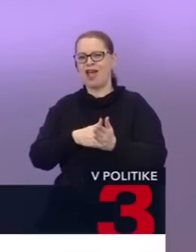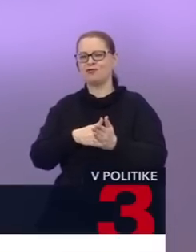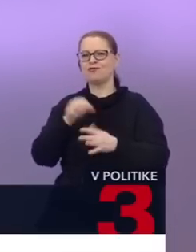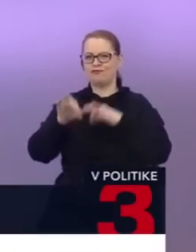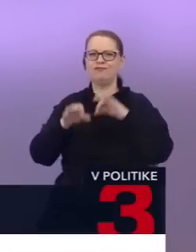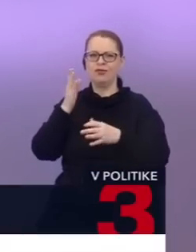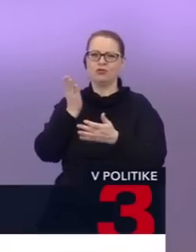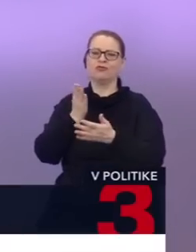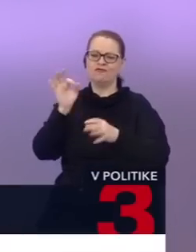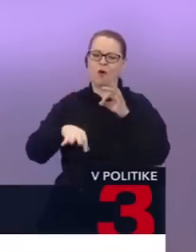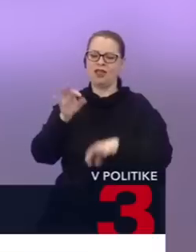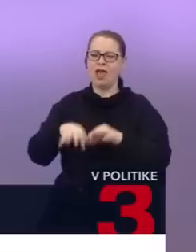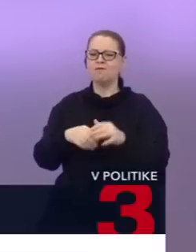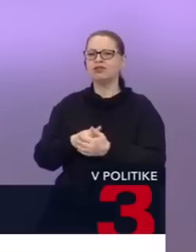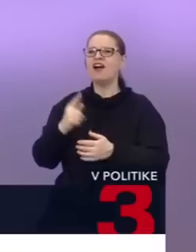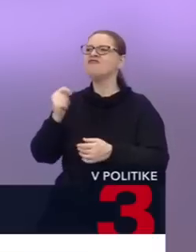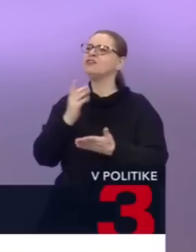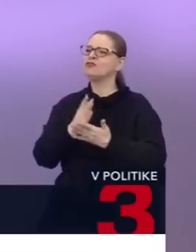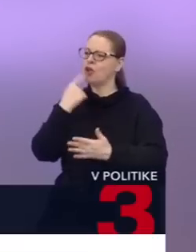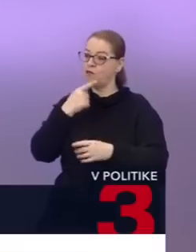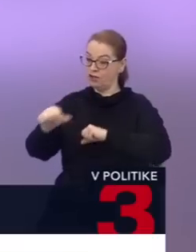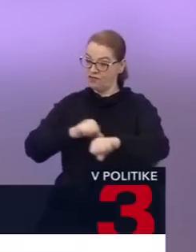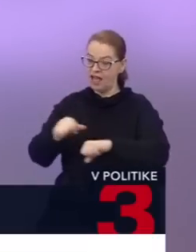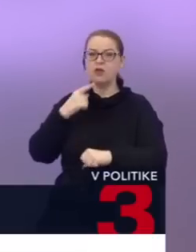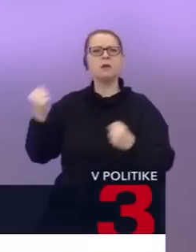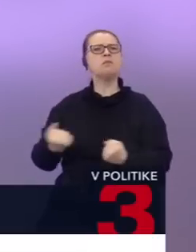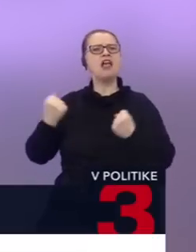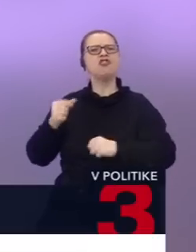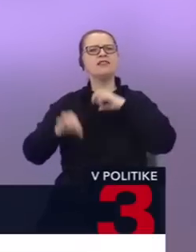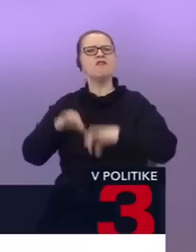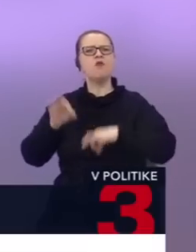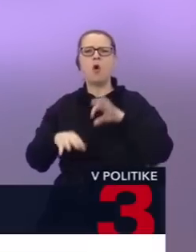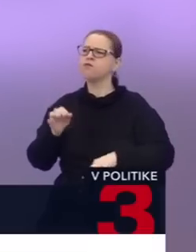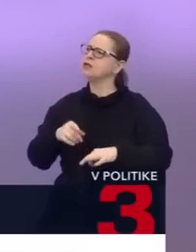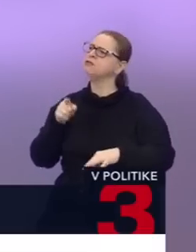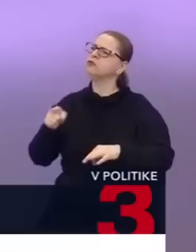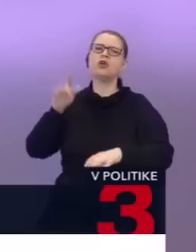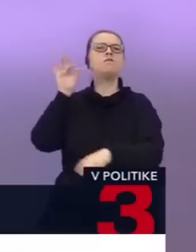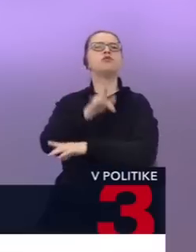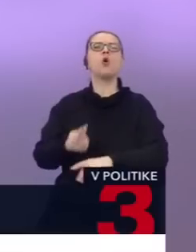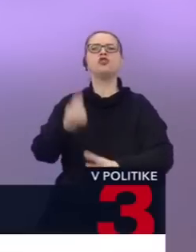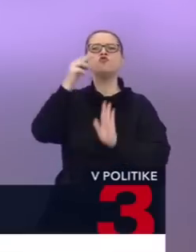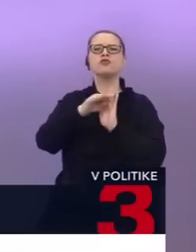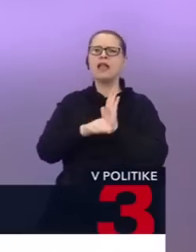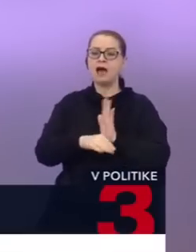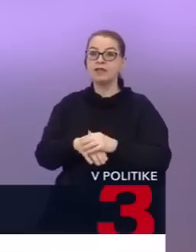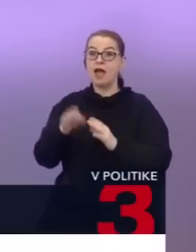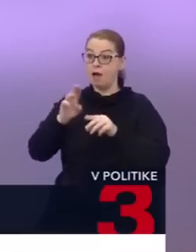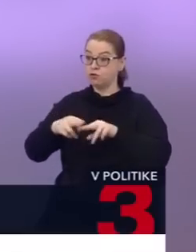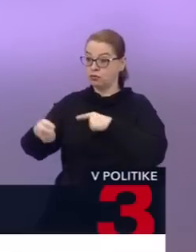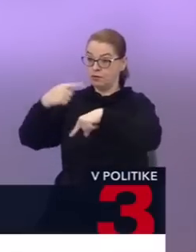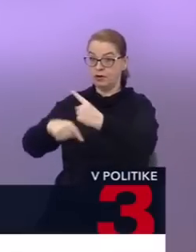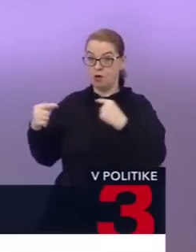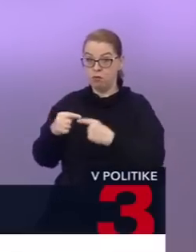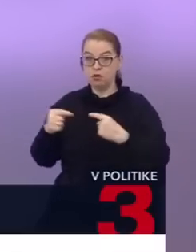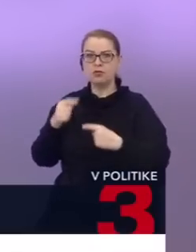hovorí vždy, keď je vo vláde, tak hovorí, že predčasné voľby, alebo áno, že to je proste protiústavné. A keď je v opozícii, tak hovorí,